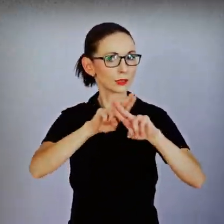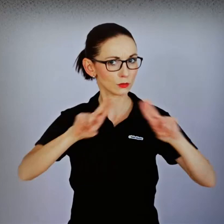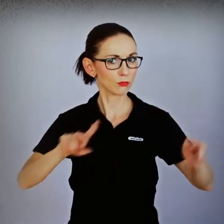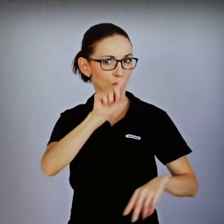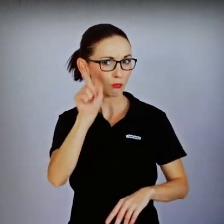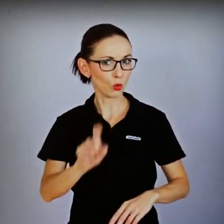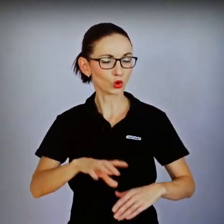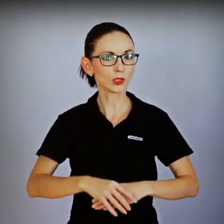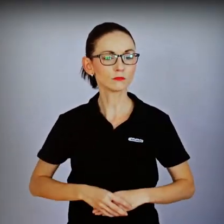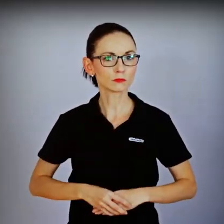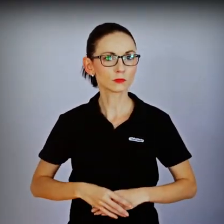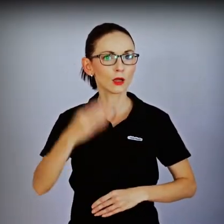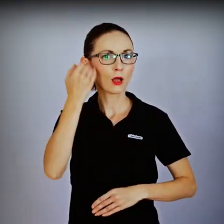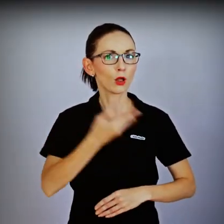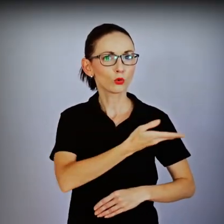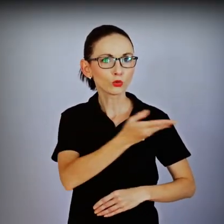má velmi mnoho.